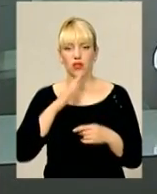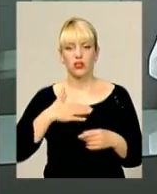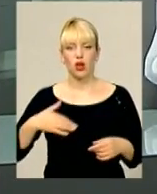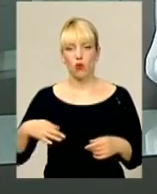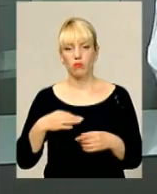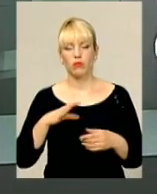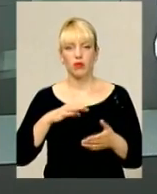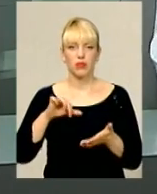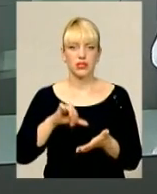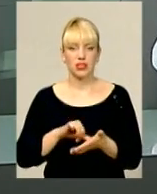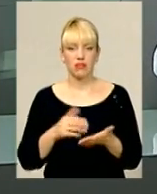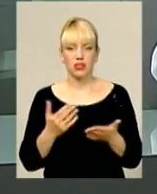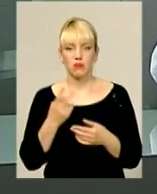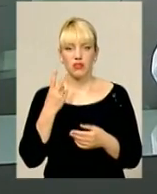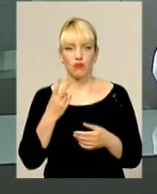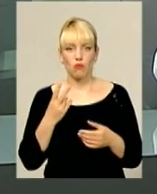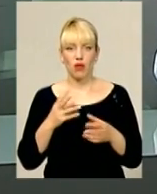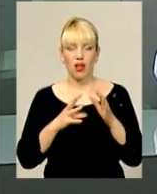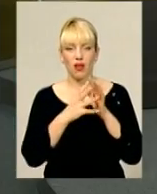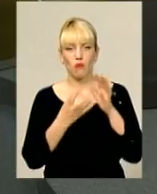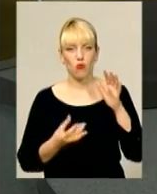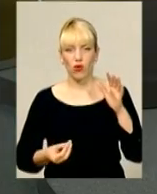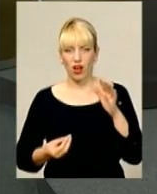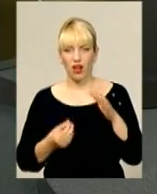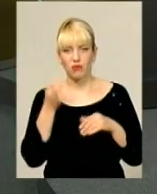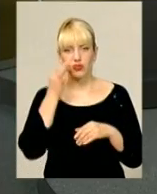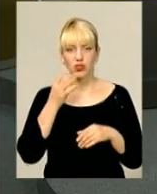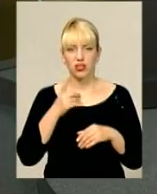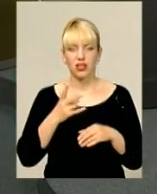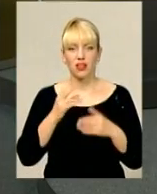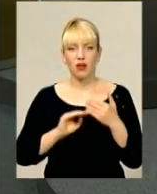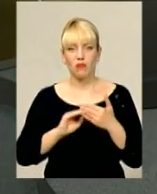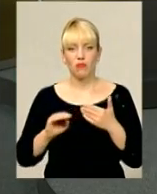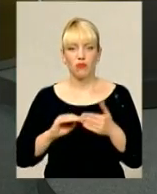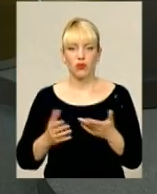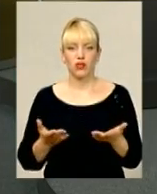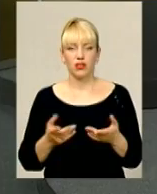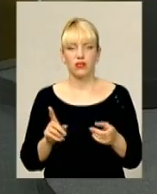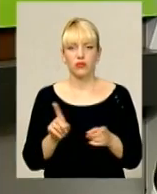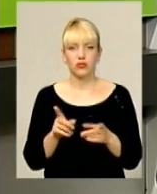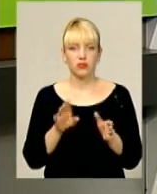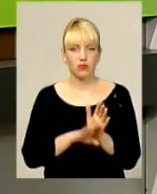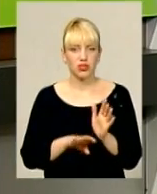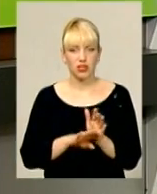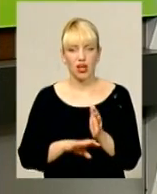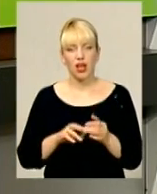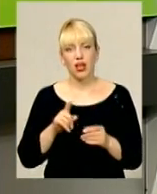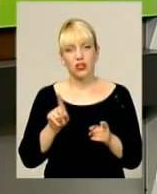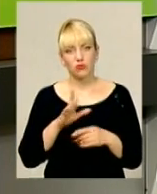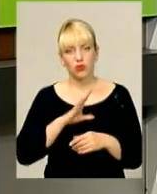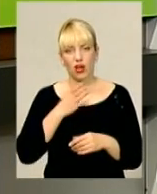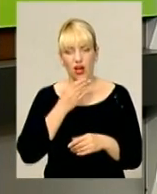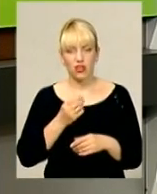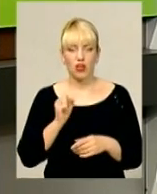область була представлена, наприклад, двома буряками цукровими, які там лежать на полі, або ще щось таке, ну, щось примітивне. Це було гарно.